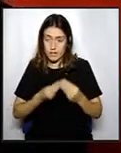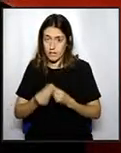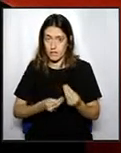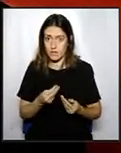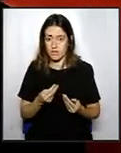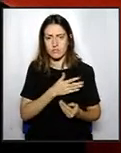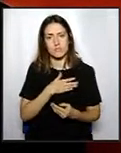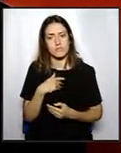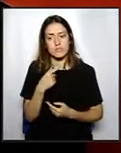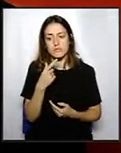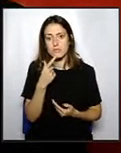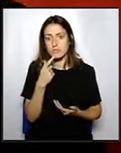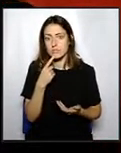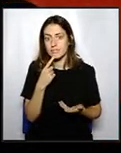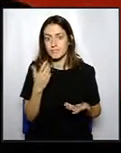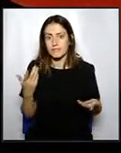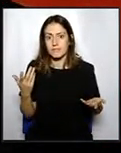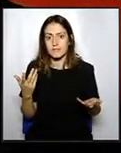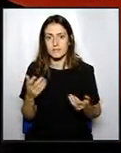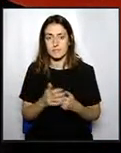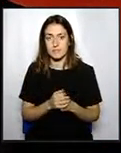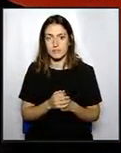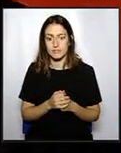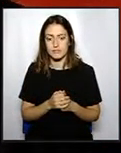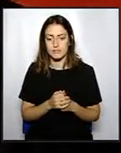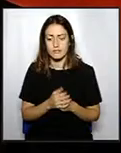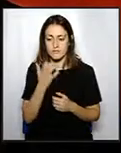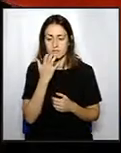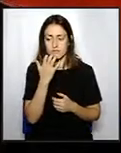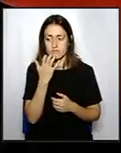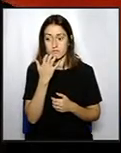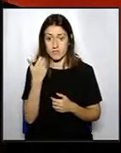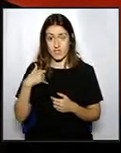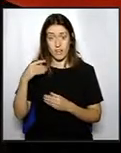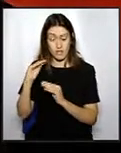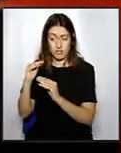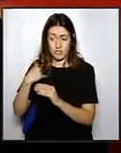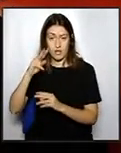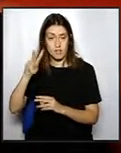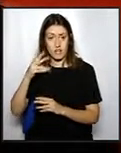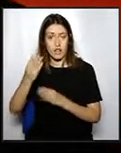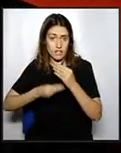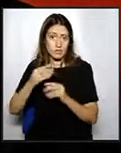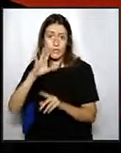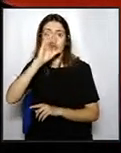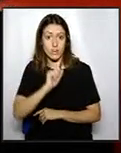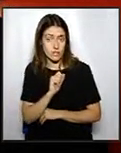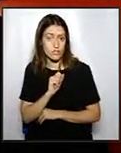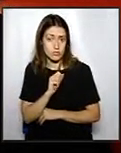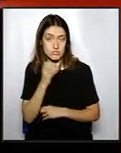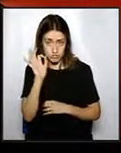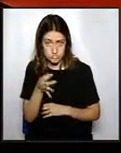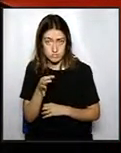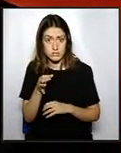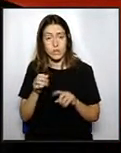Què vull dir amb això? Escolti, aquí hi va haver una irregularitat. Evidentment, que nosaltres, el meu